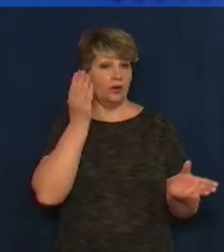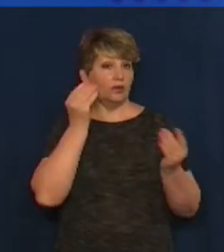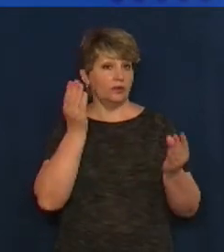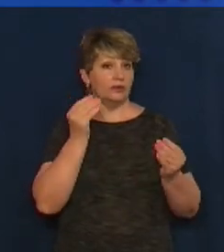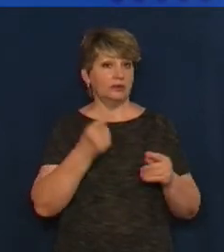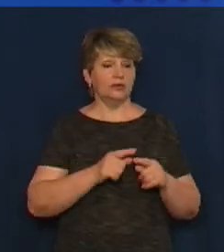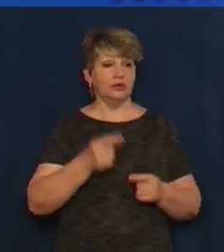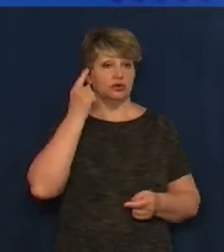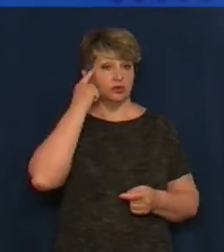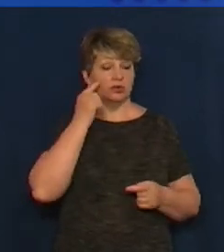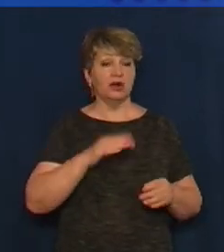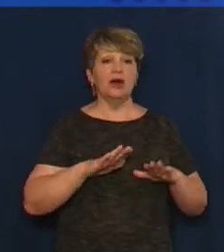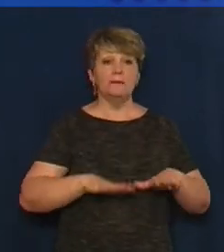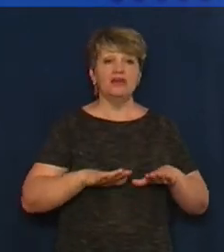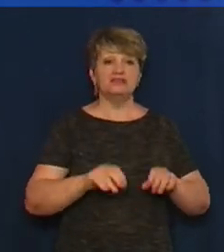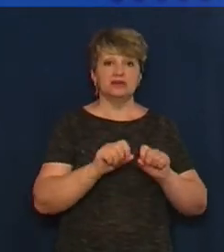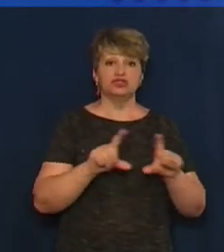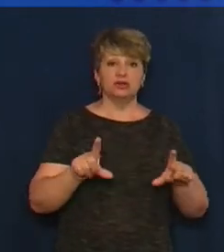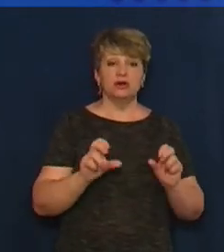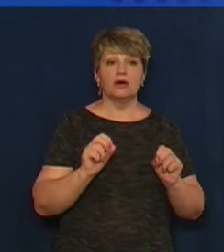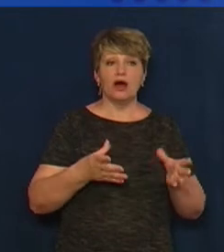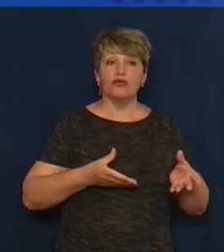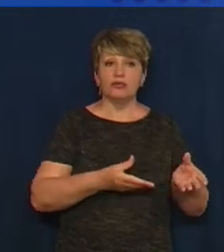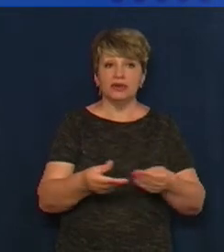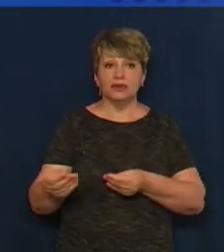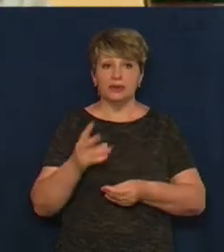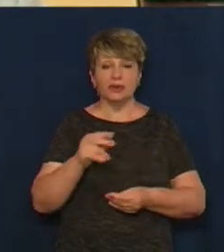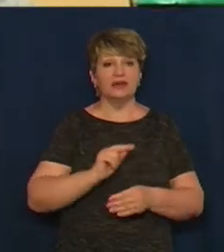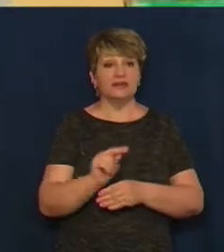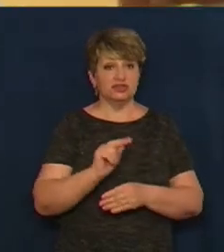мистецьких шкіл. Як це вплине на навчання, Тетяна Рева розповість.